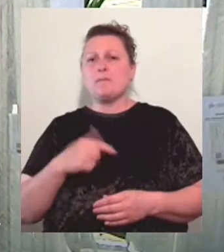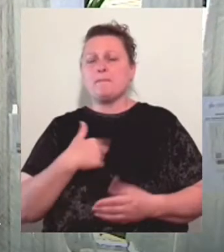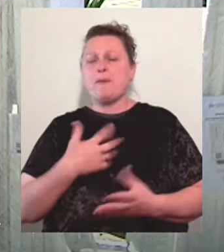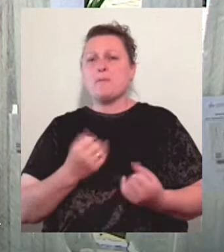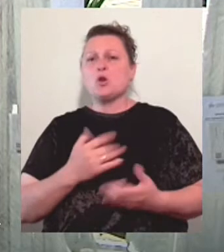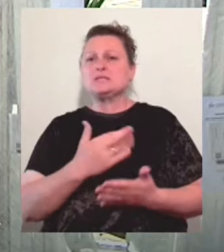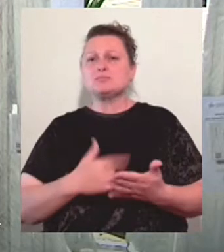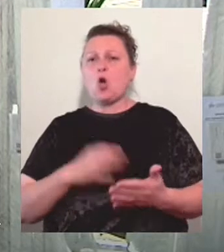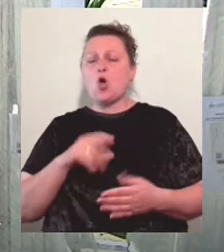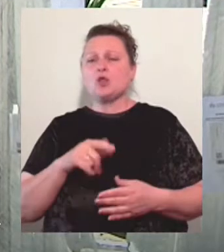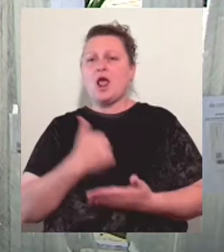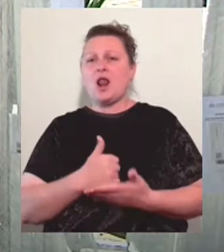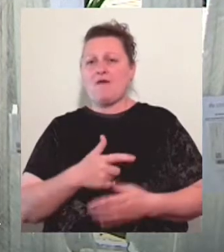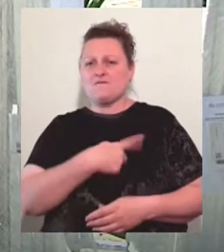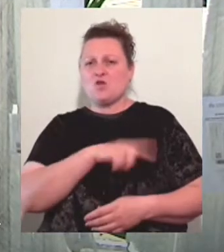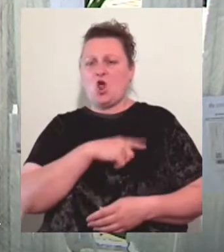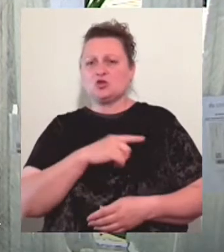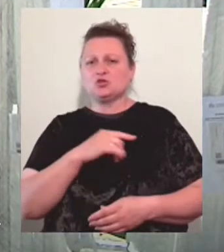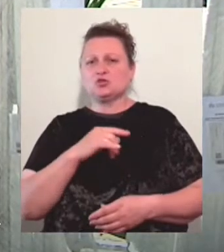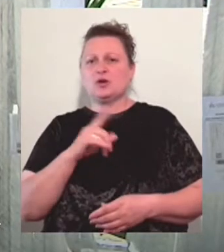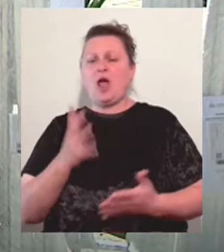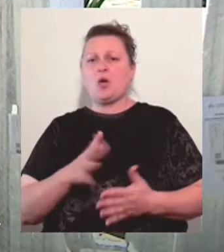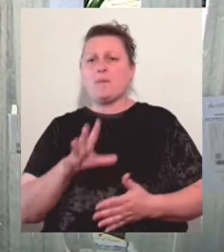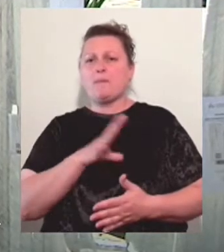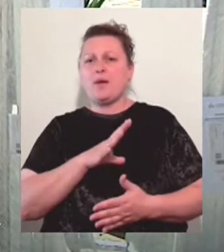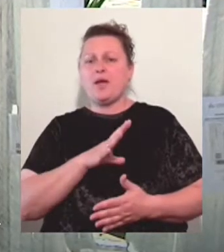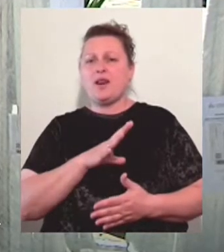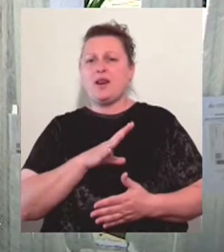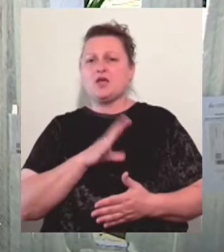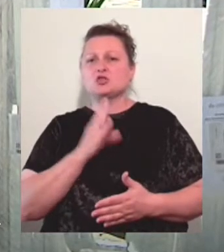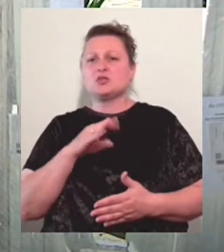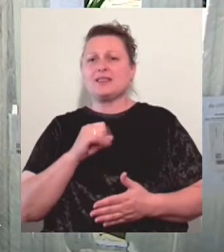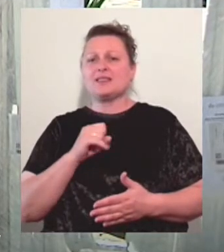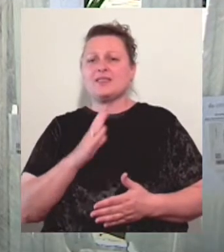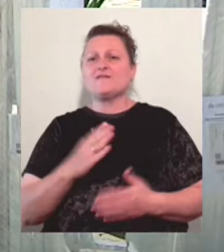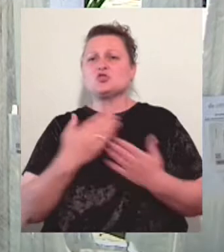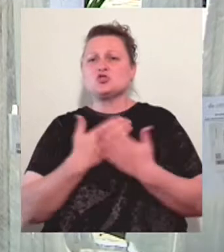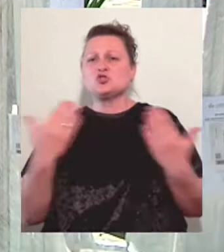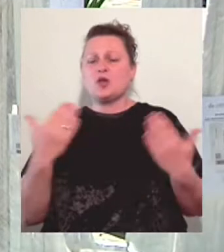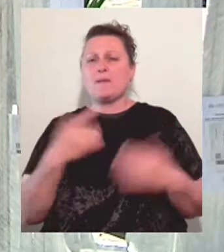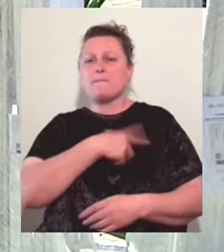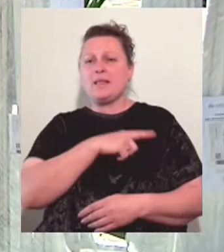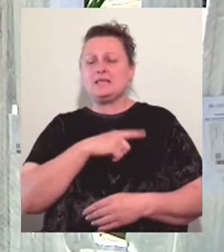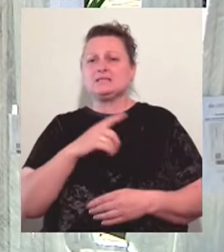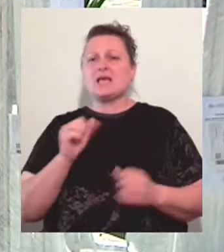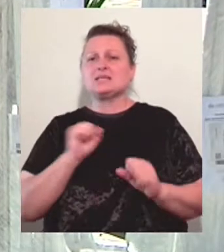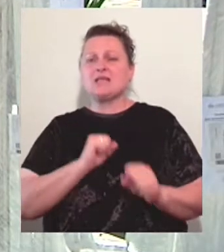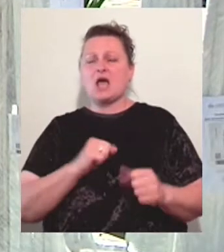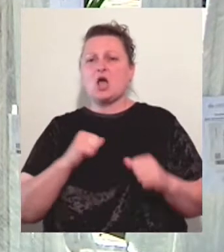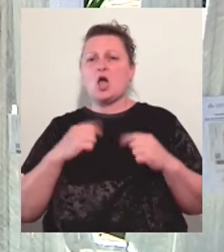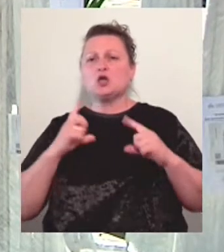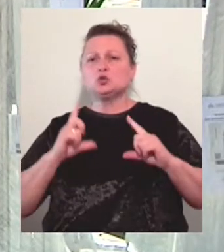головного врача, в якому були штативи, ширми, медицинські, захисні костюми.